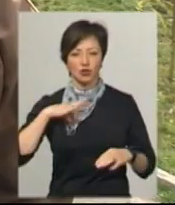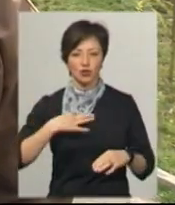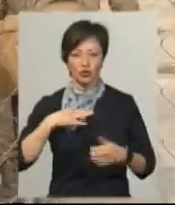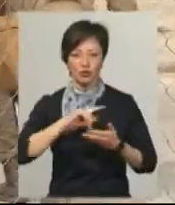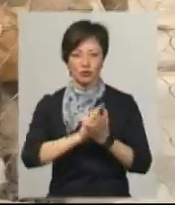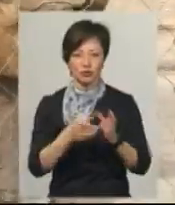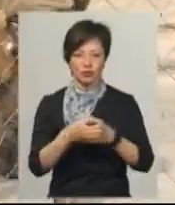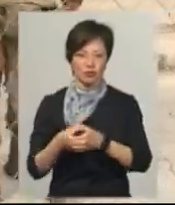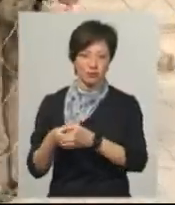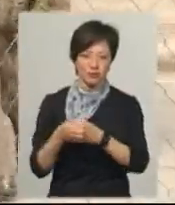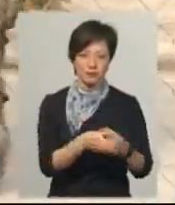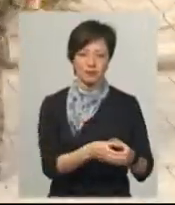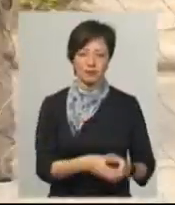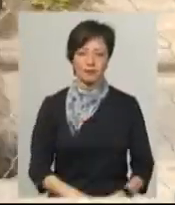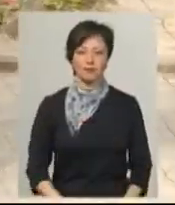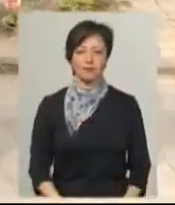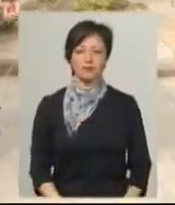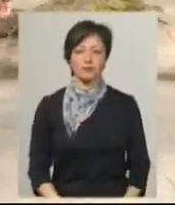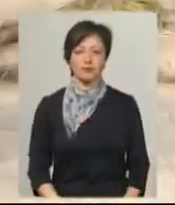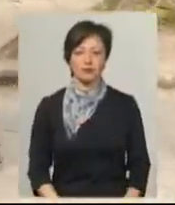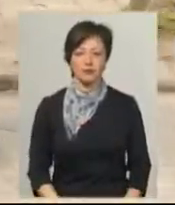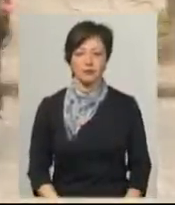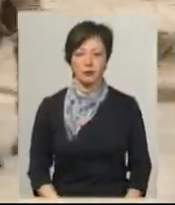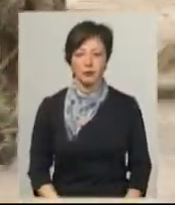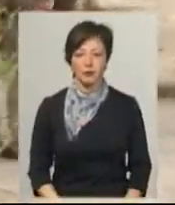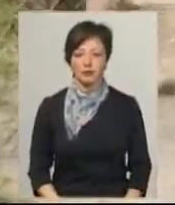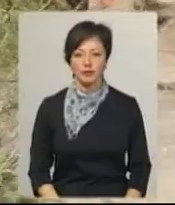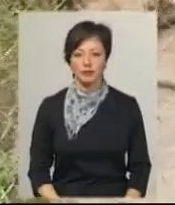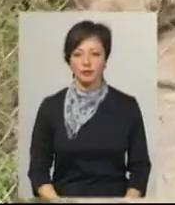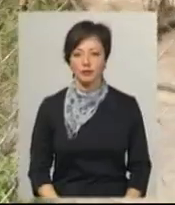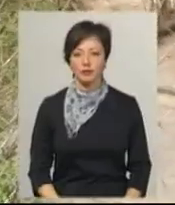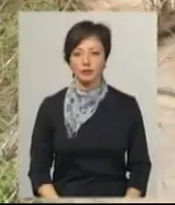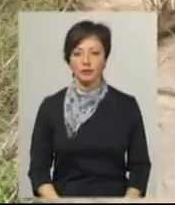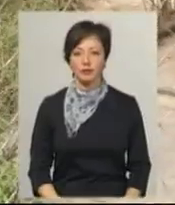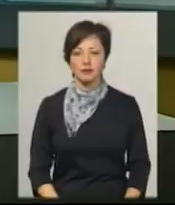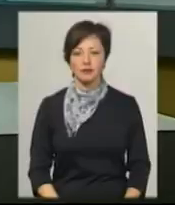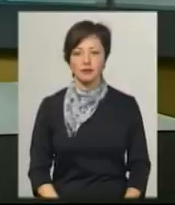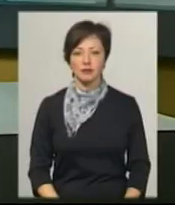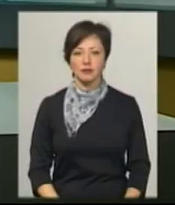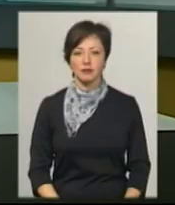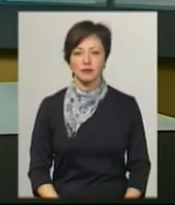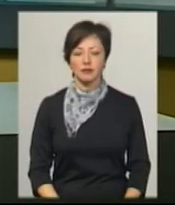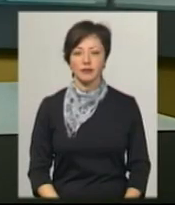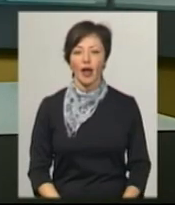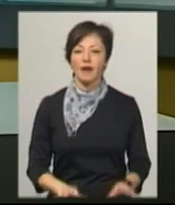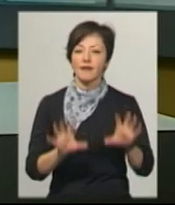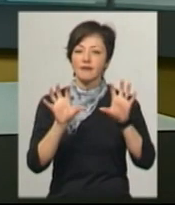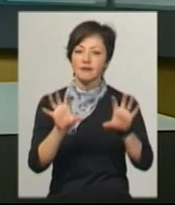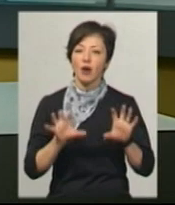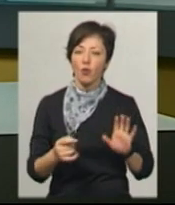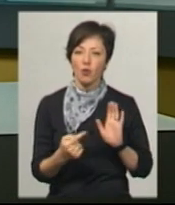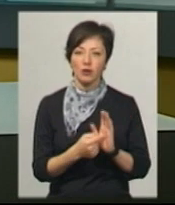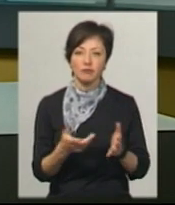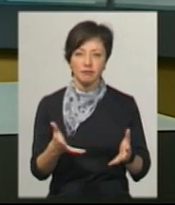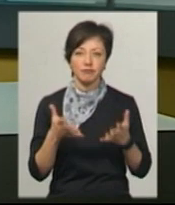-оперативну групу. Катерина Шевчук, Неля Шпулак, Іван Мовчан. Новини на Суспільному. Хмельницький. Законі нема чітко